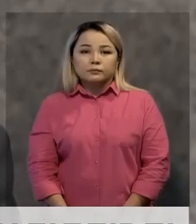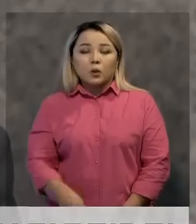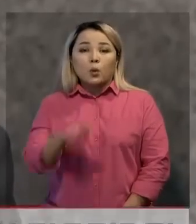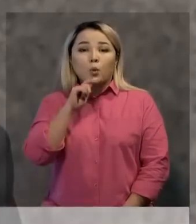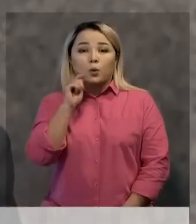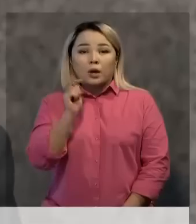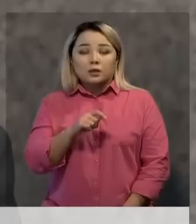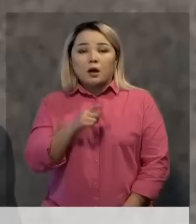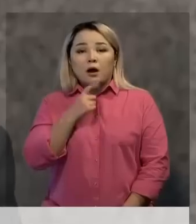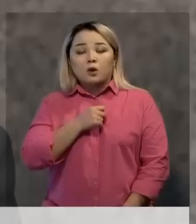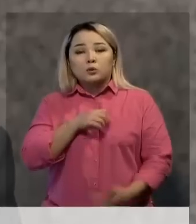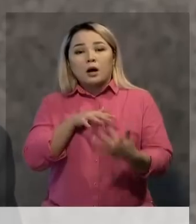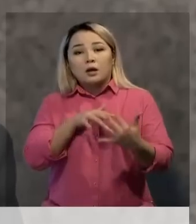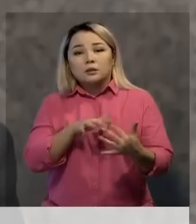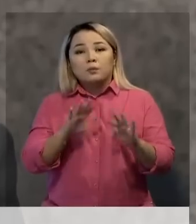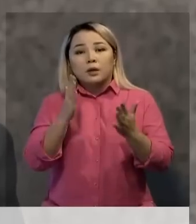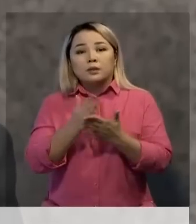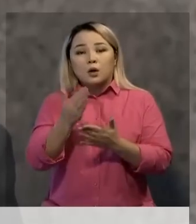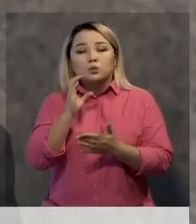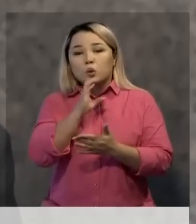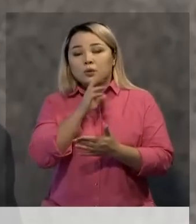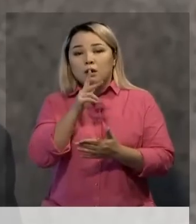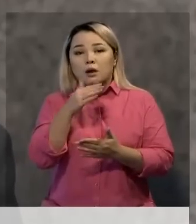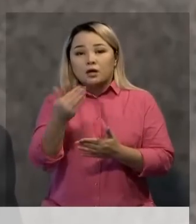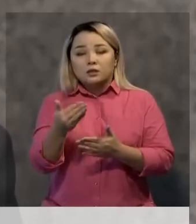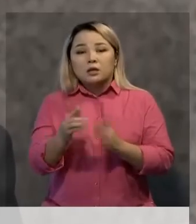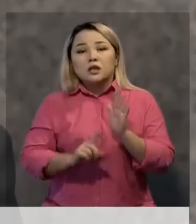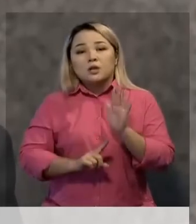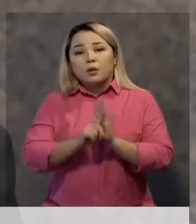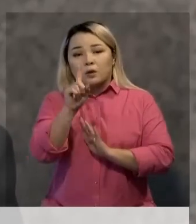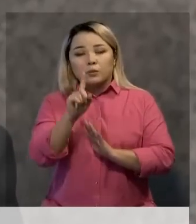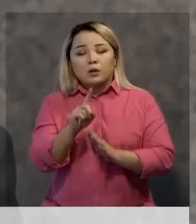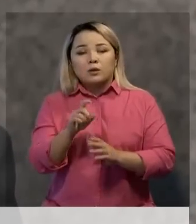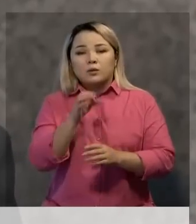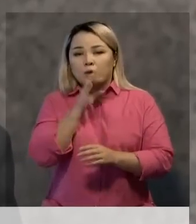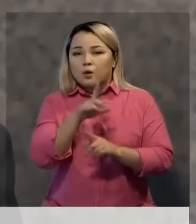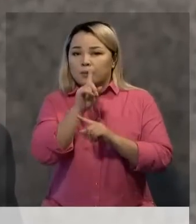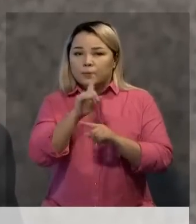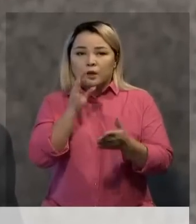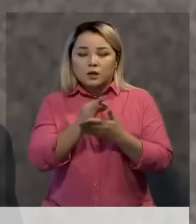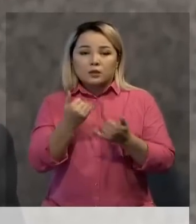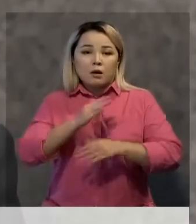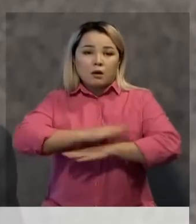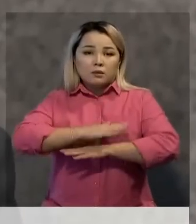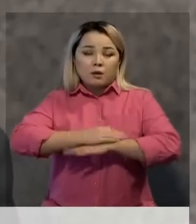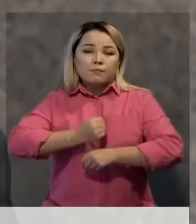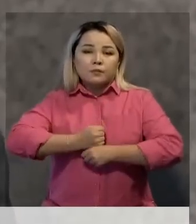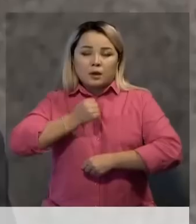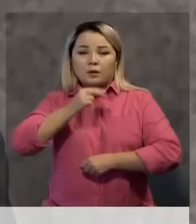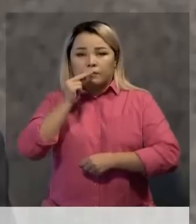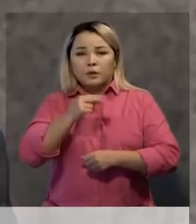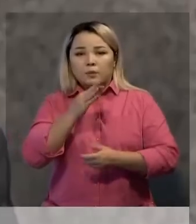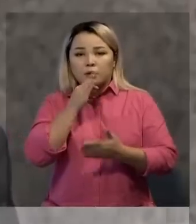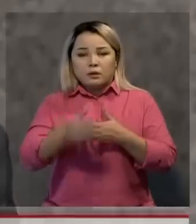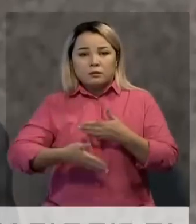Украинадағы қарулы қақтығыстар болып жатқанда, солтүстік Кореяның зымыран ұшыруы мүлдем кешірілмейтін. Біз бұл әрекеттерді қатан айыптаймыз және